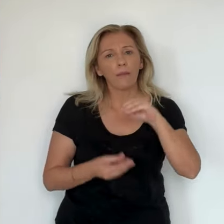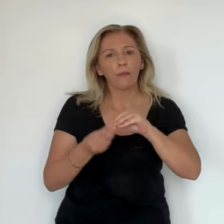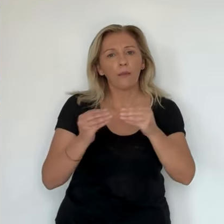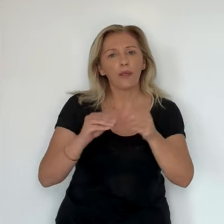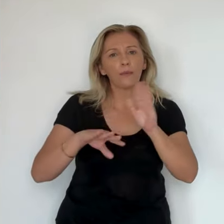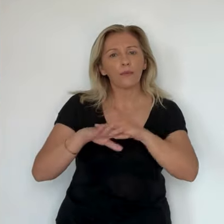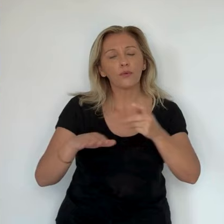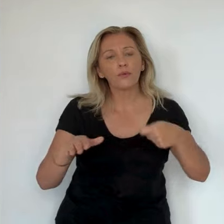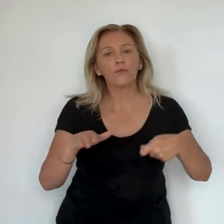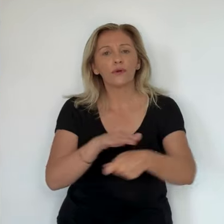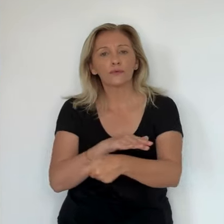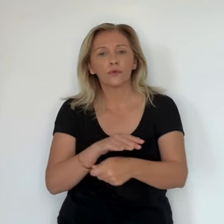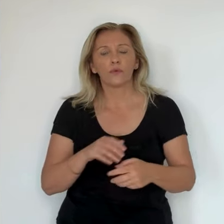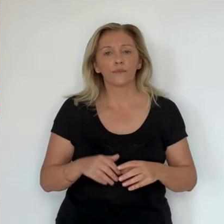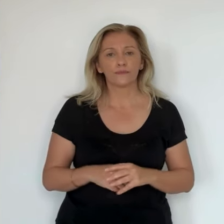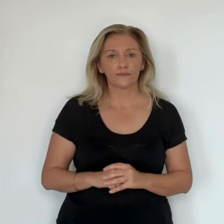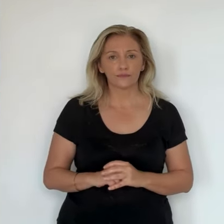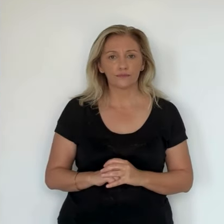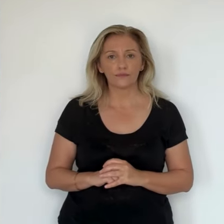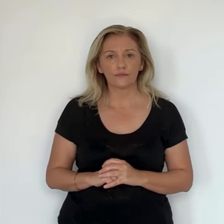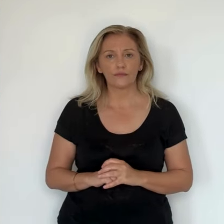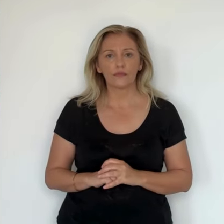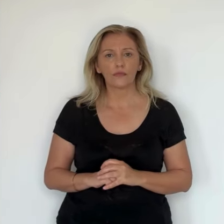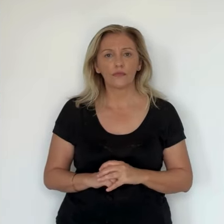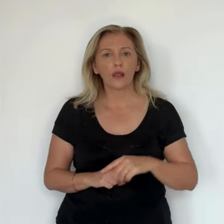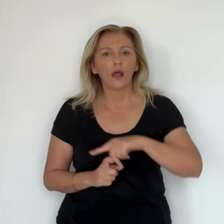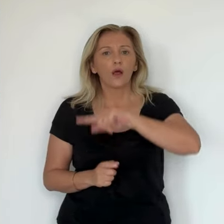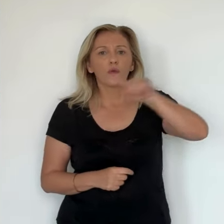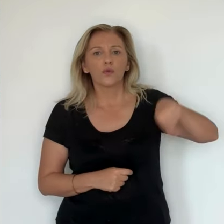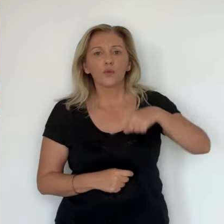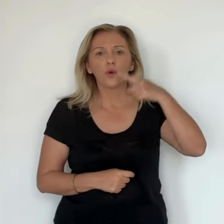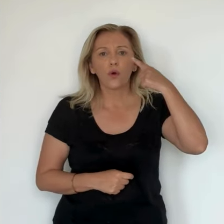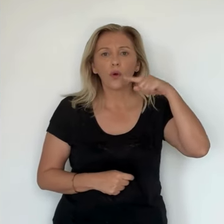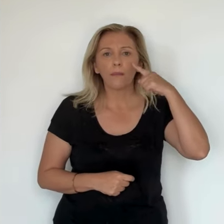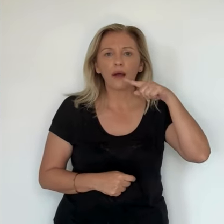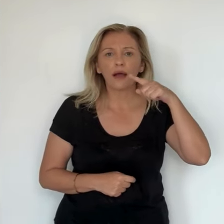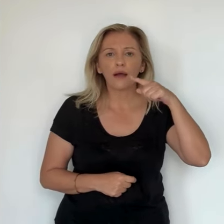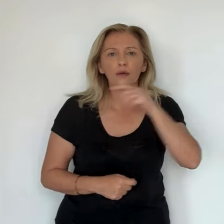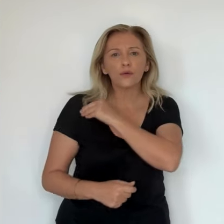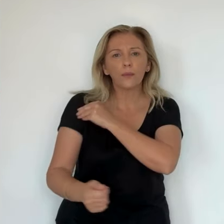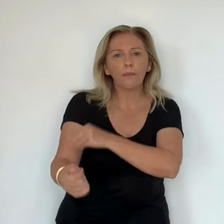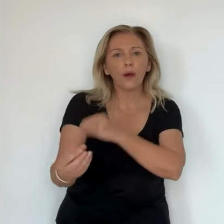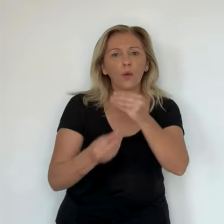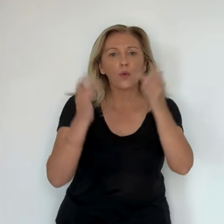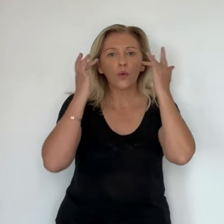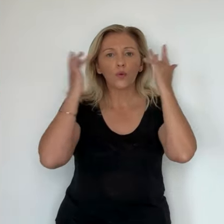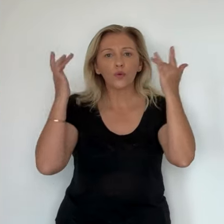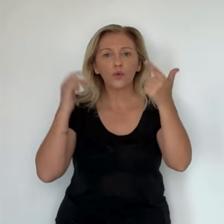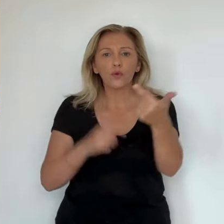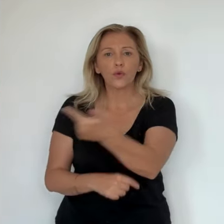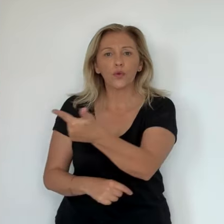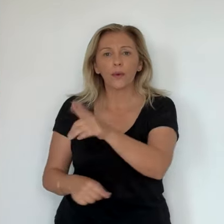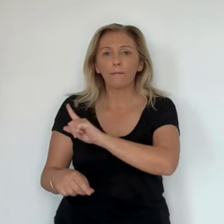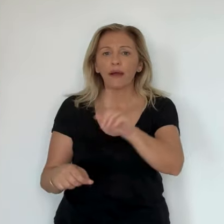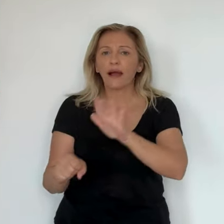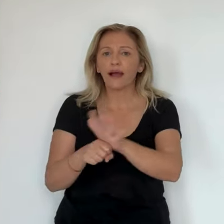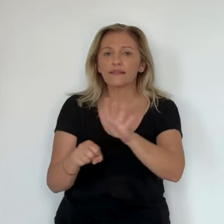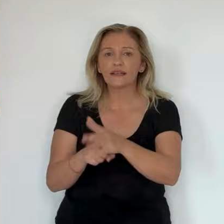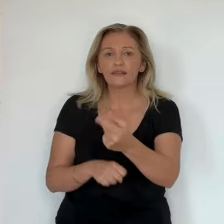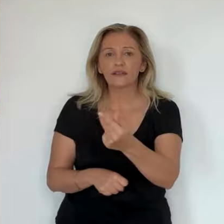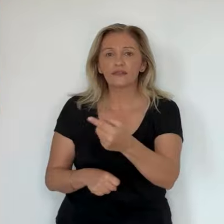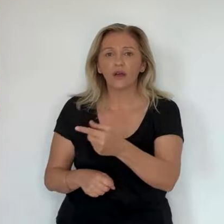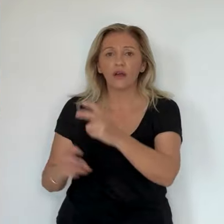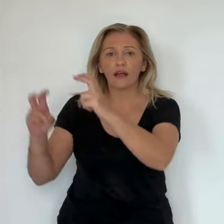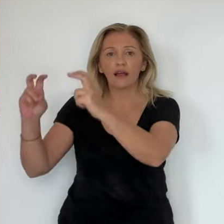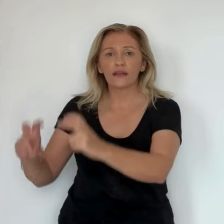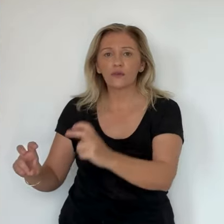sport ou la culture, qui étaient déjà sous-dotés, ne doivent pas faire les frais de coupe financière arbitraire ou du fait du prince.